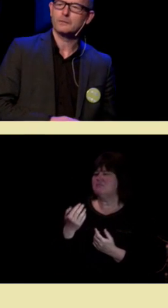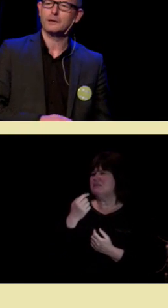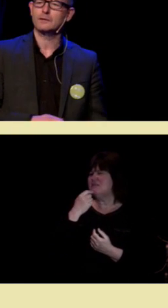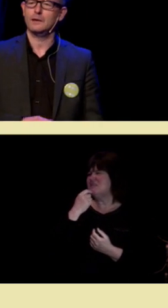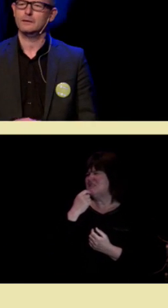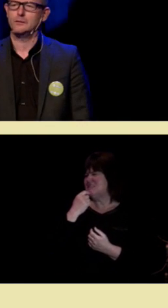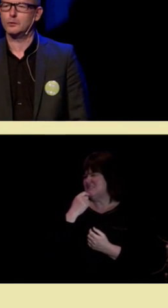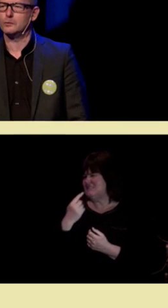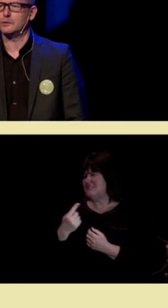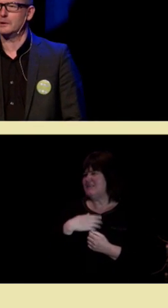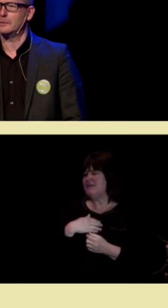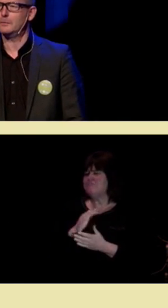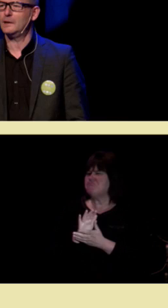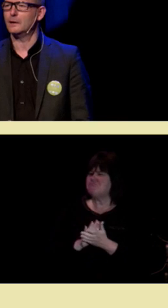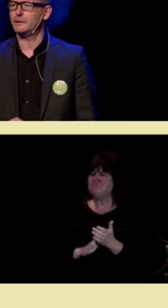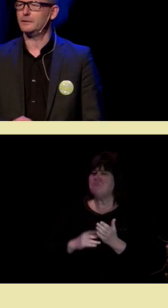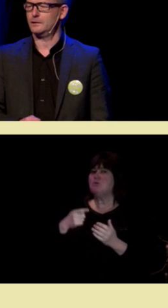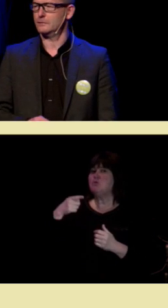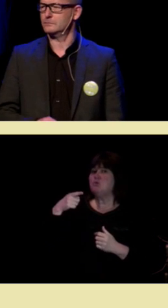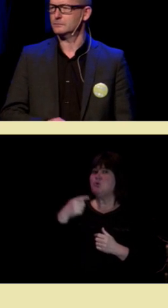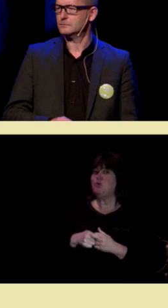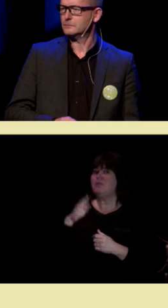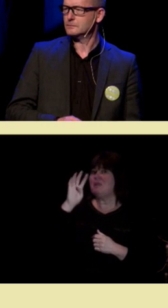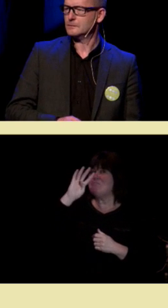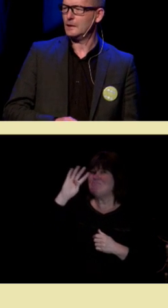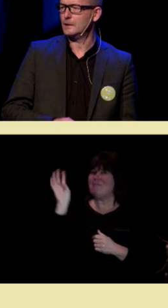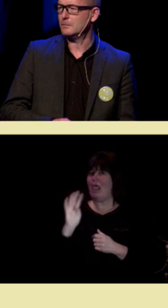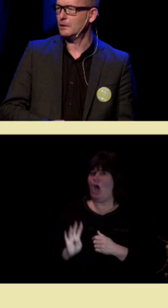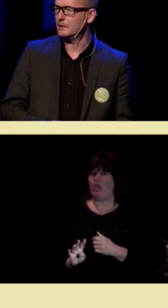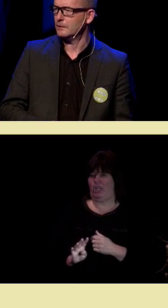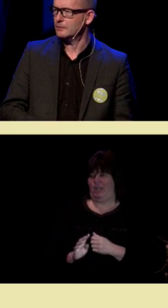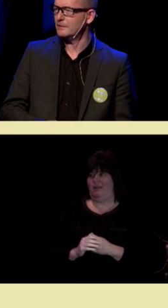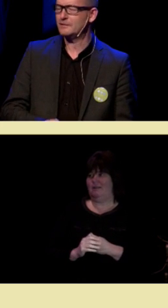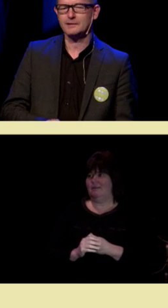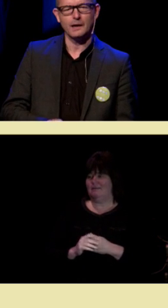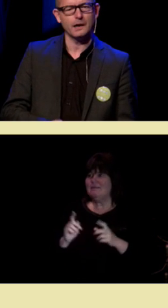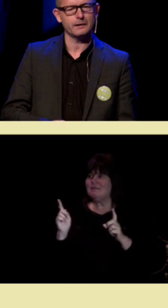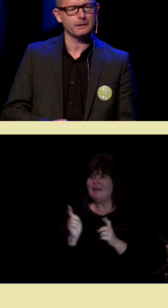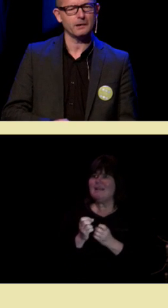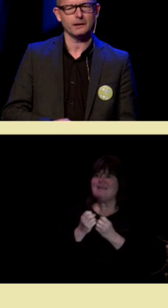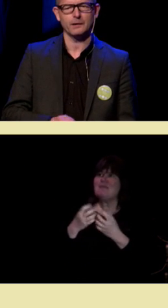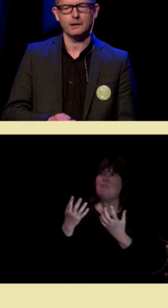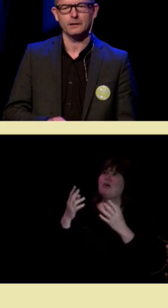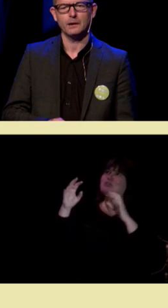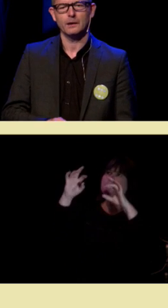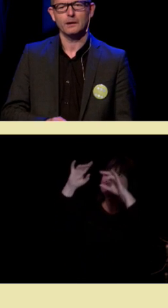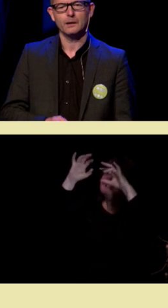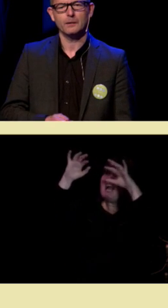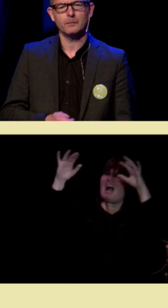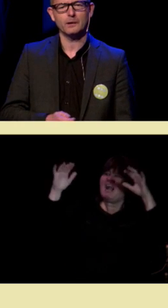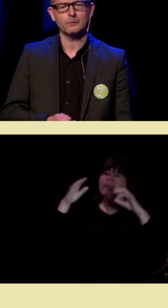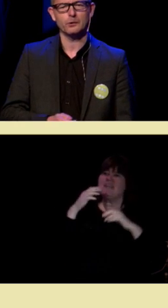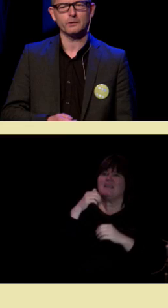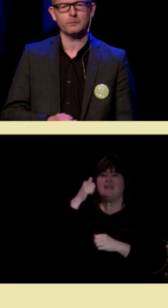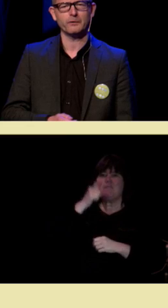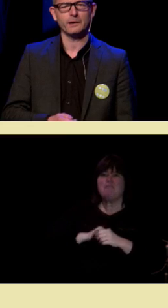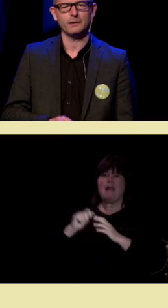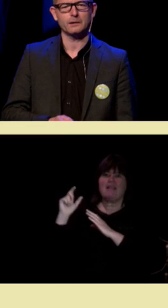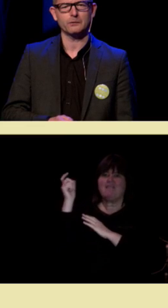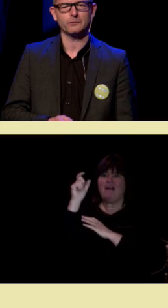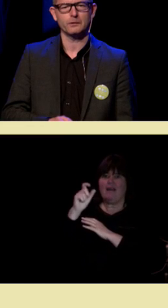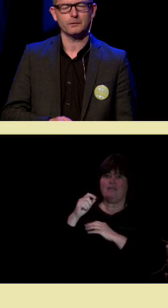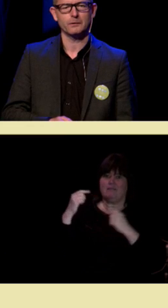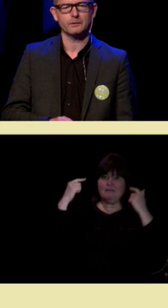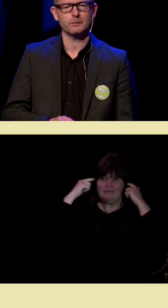tilsier omtrent 100 milliarder. Det er like mange, det. Som det er stjerner i melkeveien mellom ørene på hver